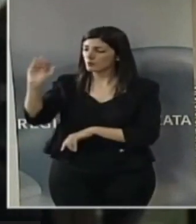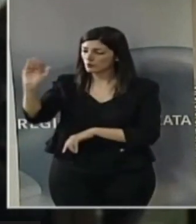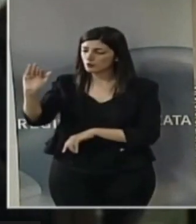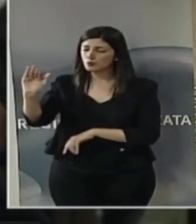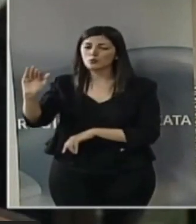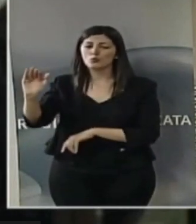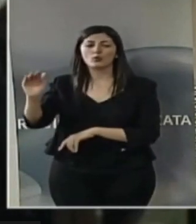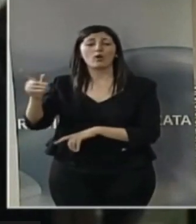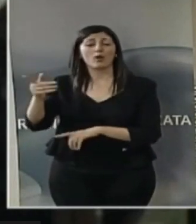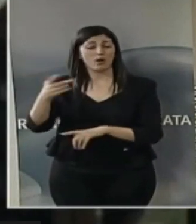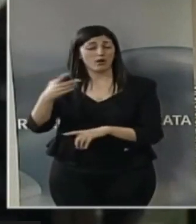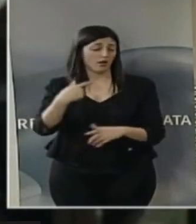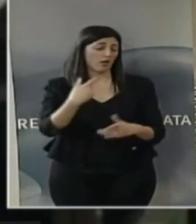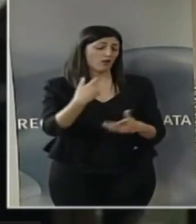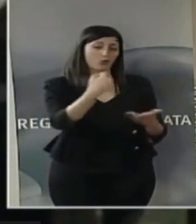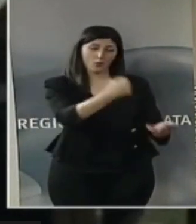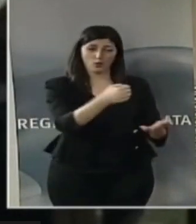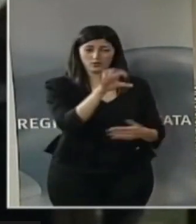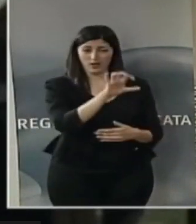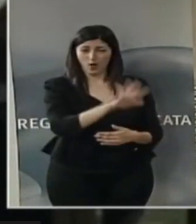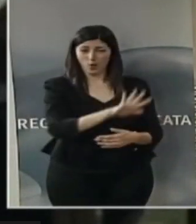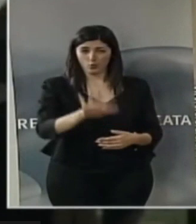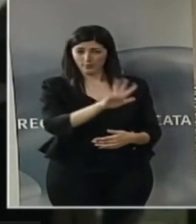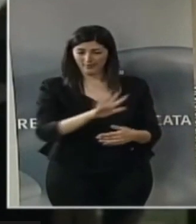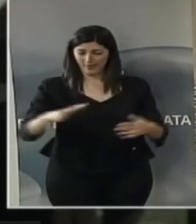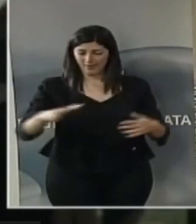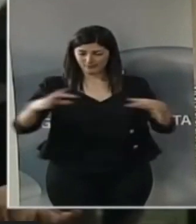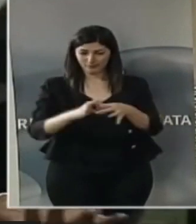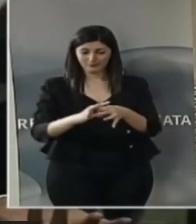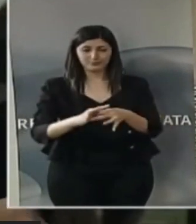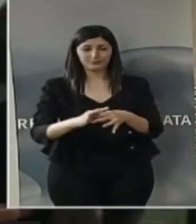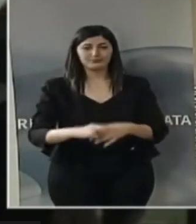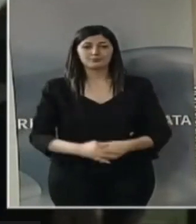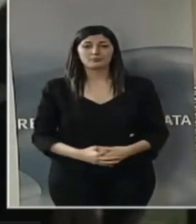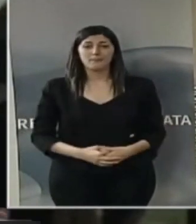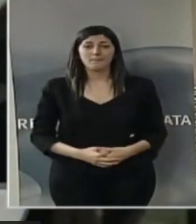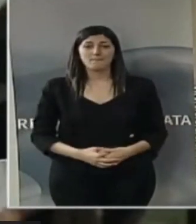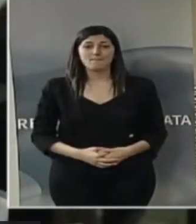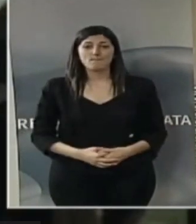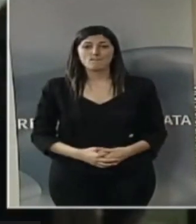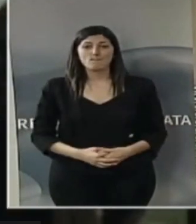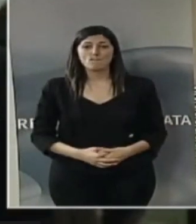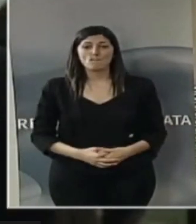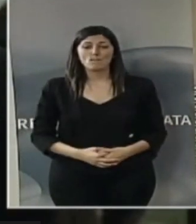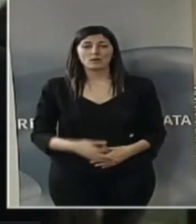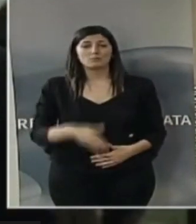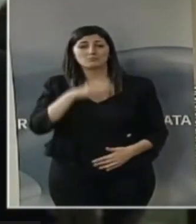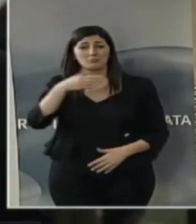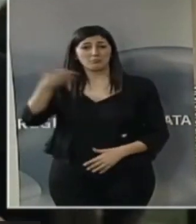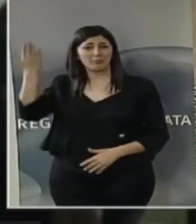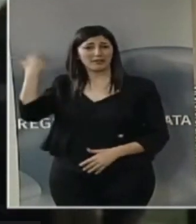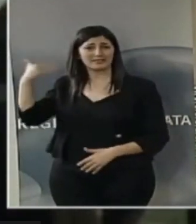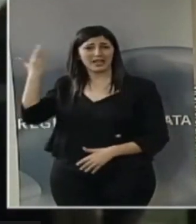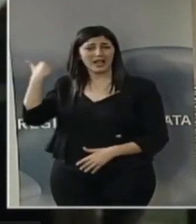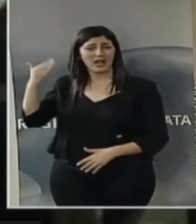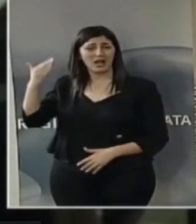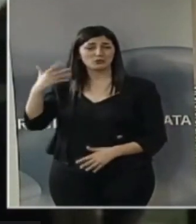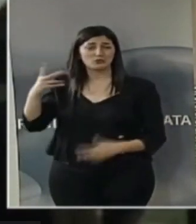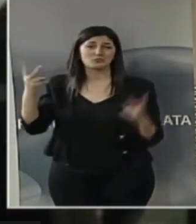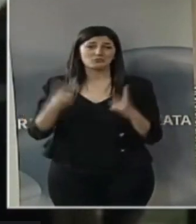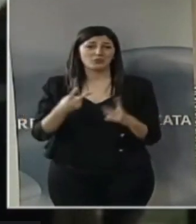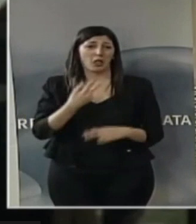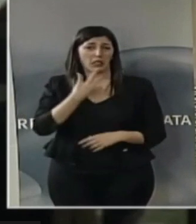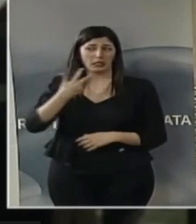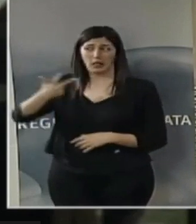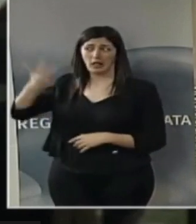ai fondi europei. Un dato che manca dal passato, e io da tre anni rivendico